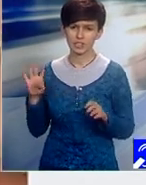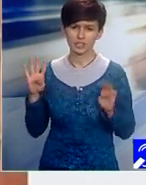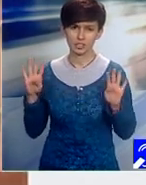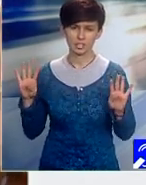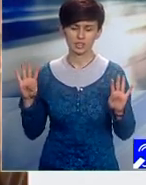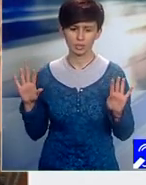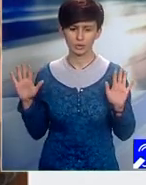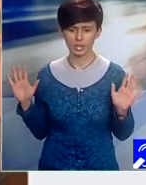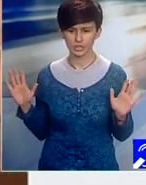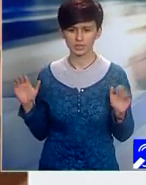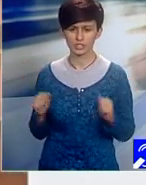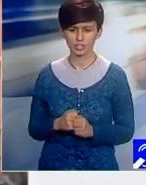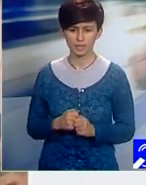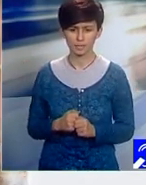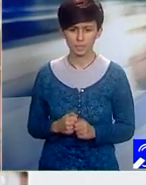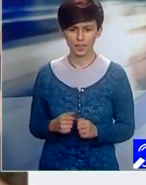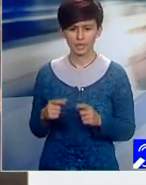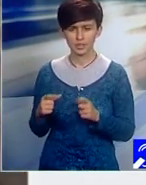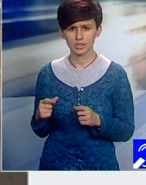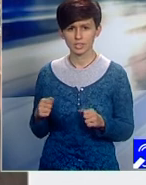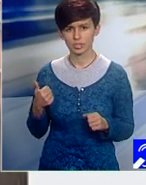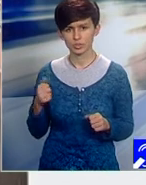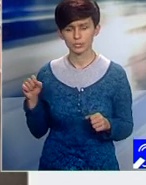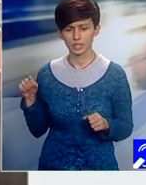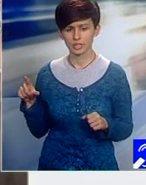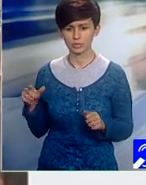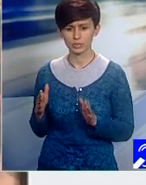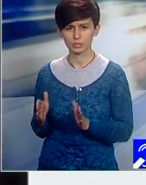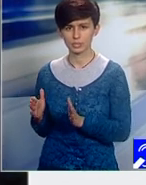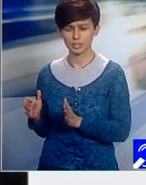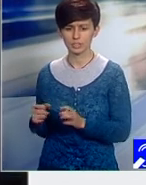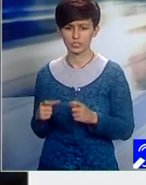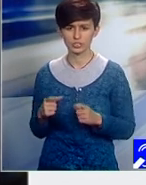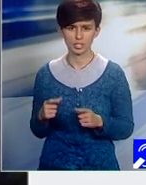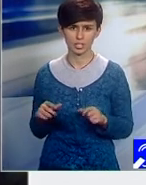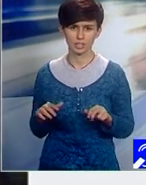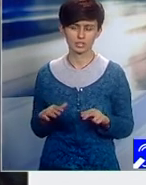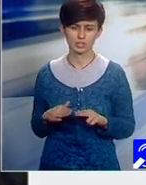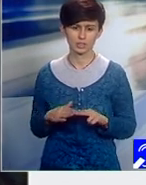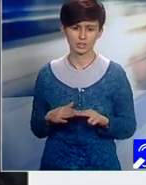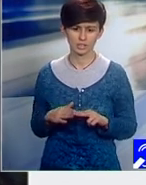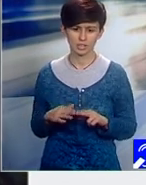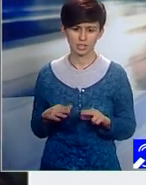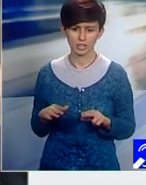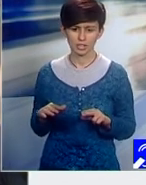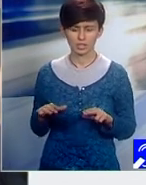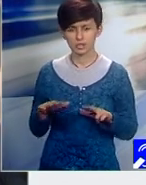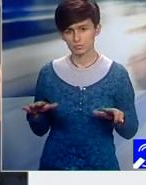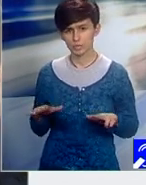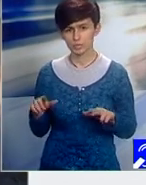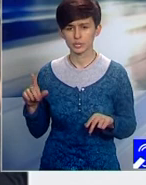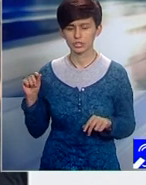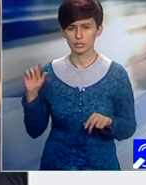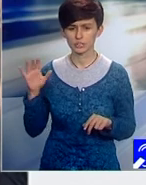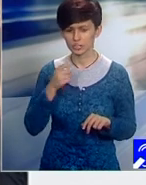respectiv grupa G1, 11-a, 12-a, grupa G2 și 18-25 și există